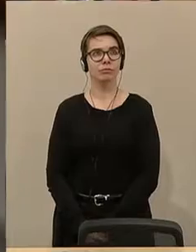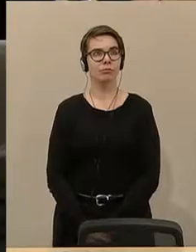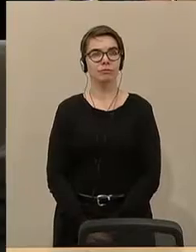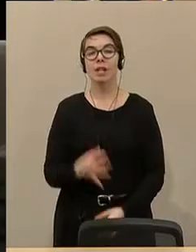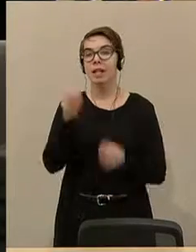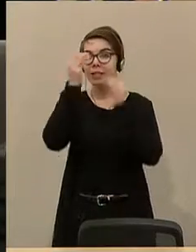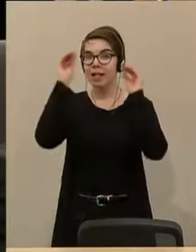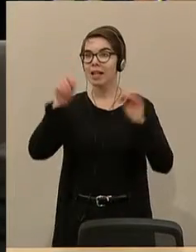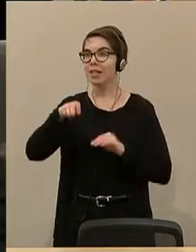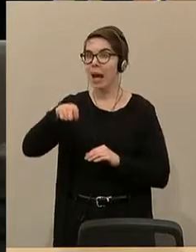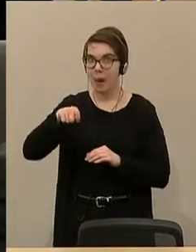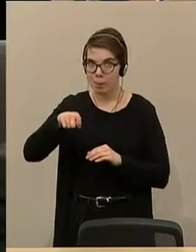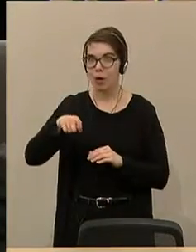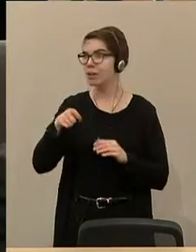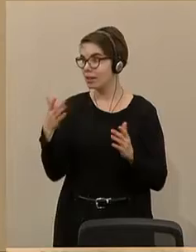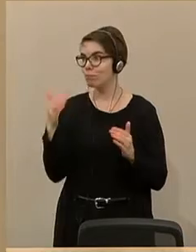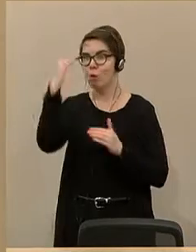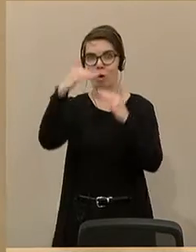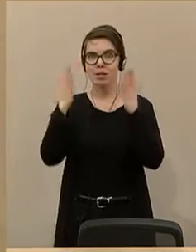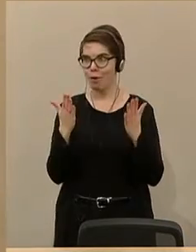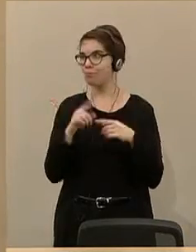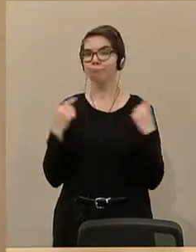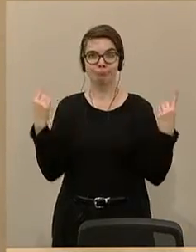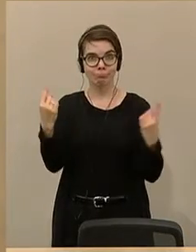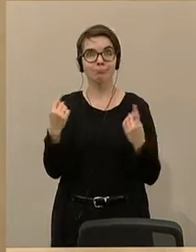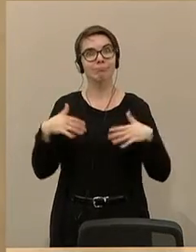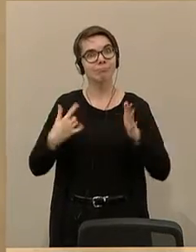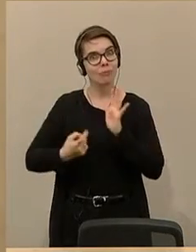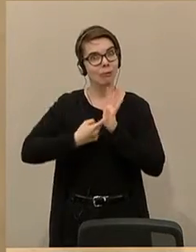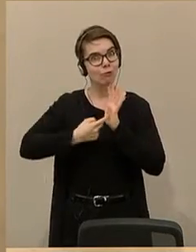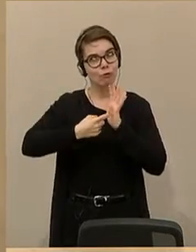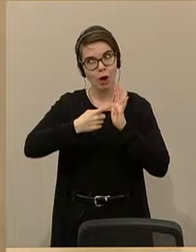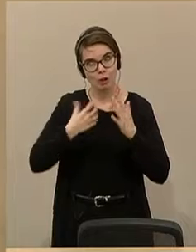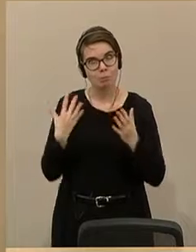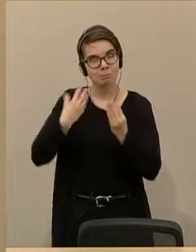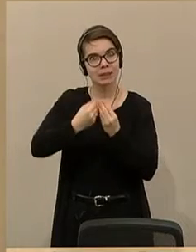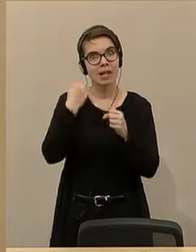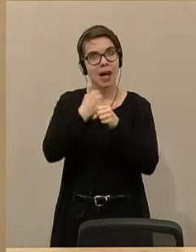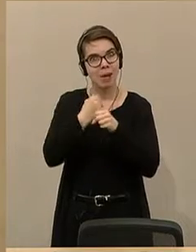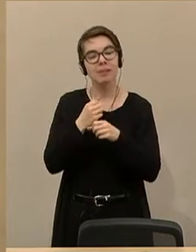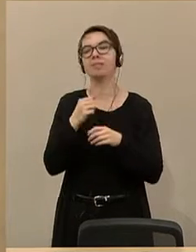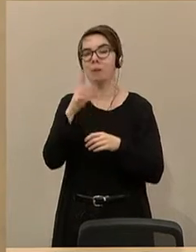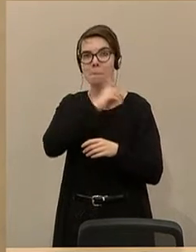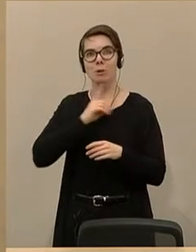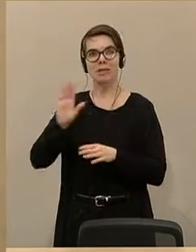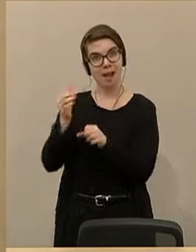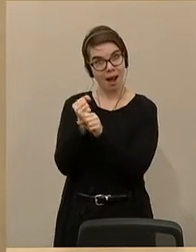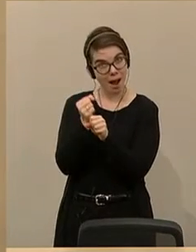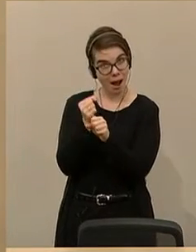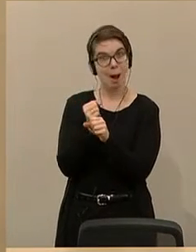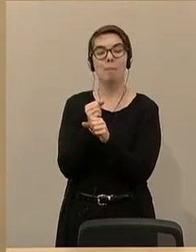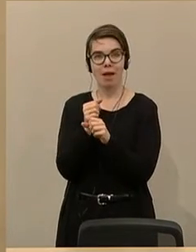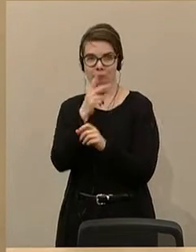Sehr geehrte Abgeordnete Hohes Haus, wir alle sind gefordert daran mitzuarbeiten, dass die Arbeit der Polizei in der Bevölkerung besser